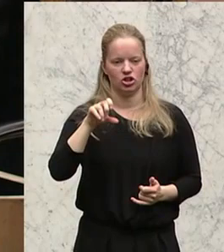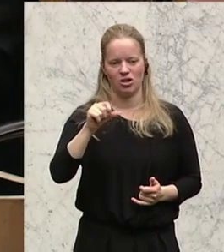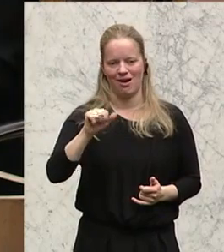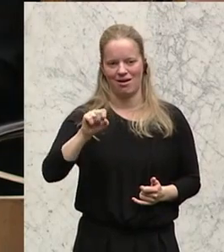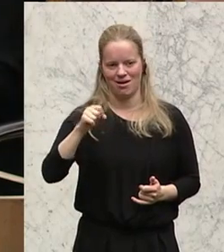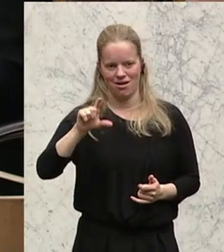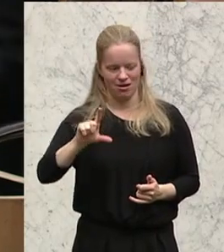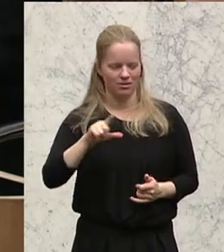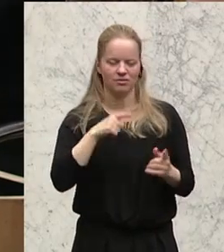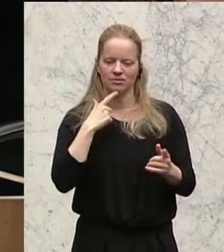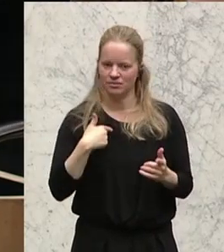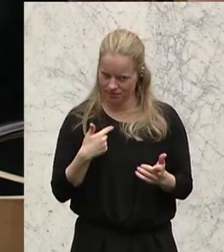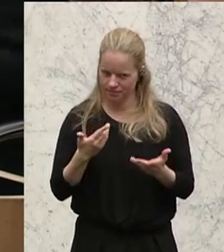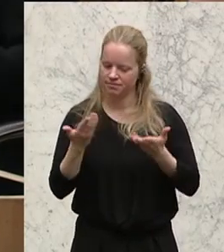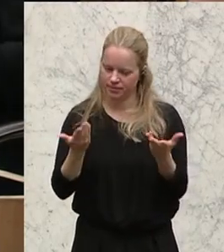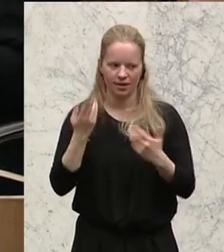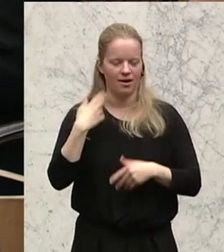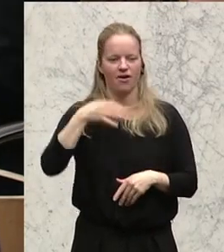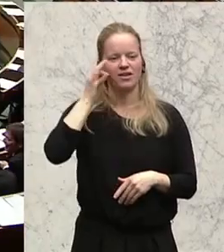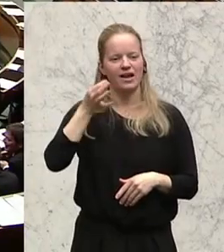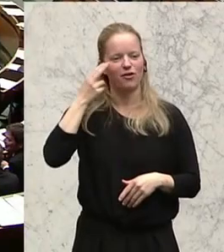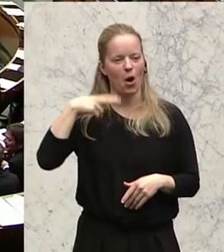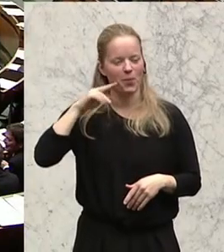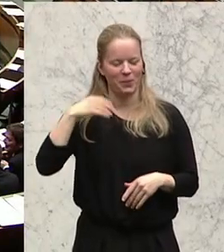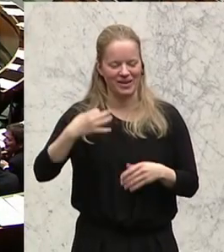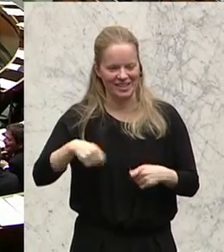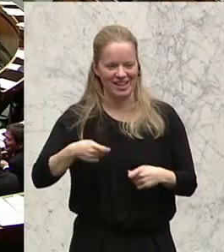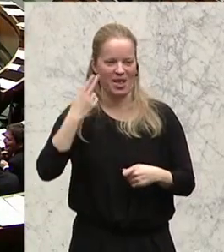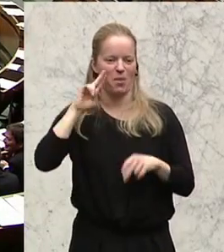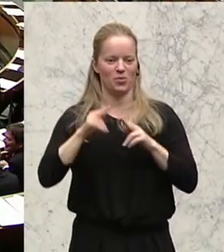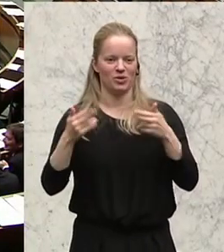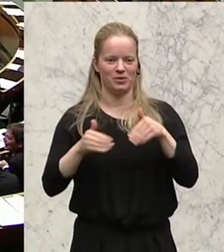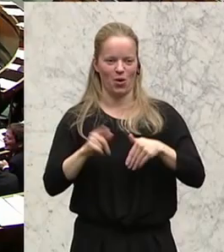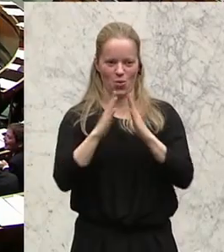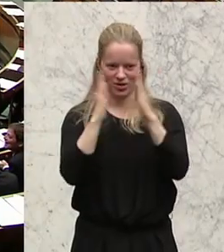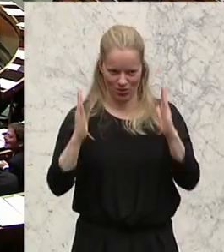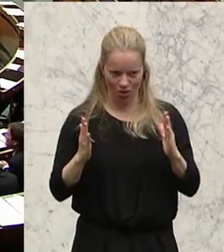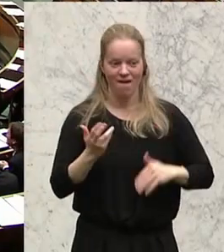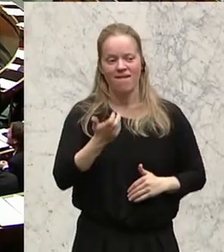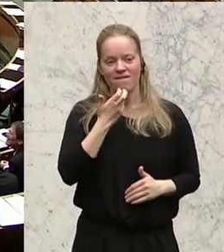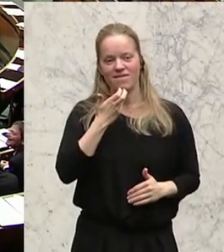Wohnbauförderung auch stärker zur Eigentumsbildung herangezogen werden, sagte Johann Singer von der ÖVP. Vielen Dank.